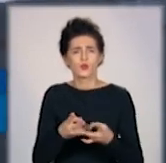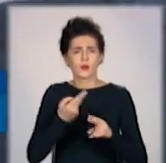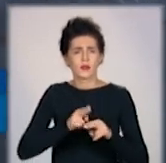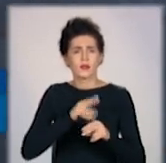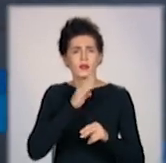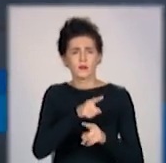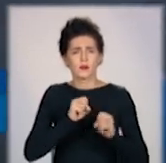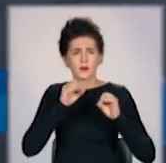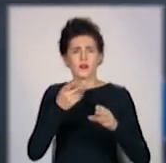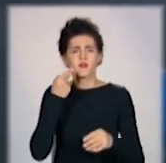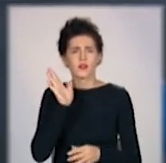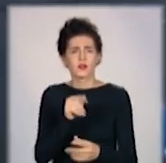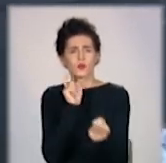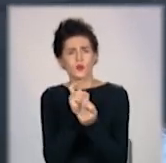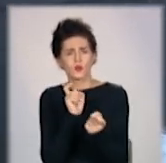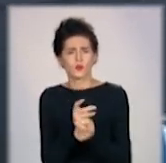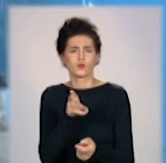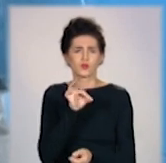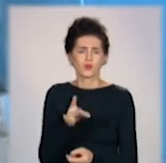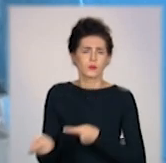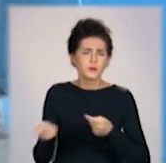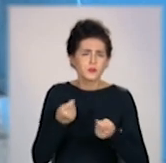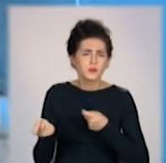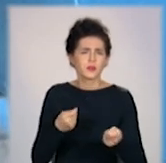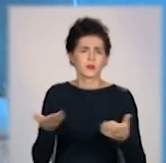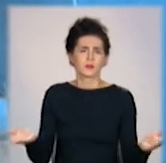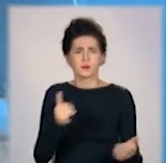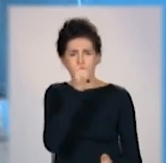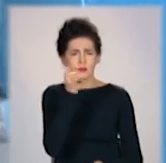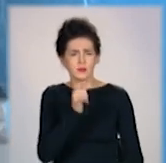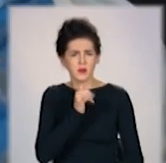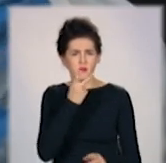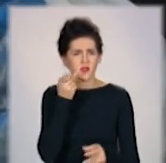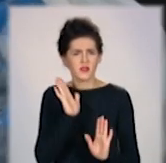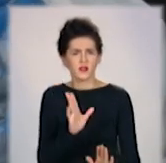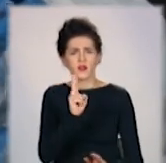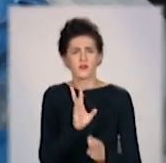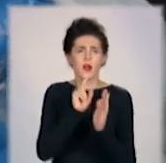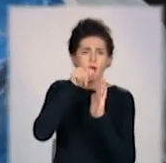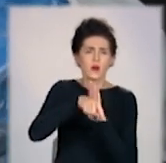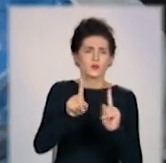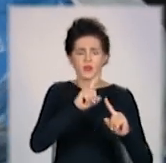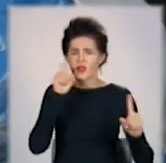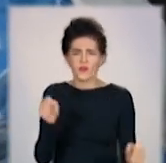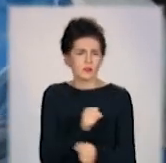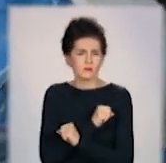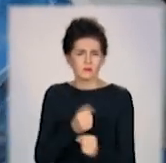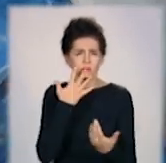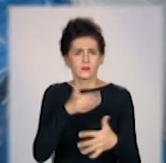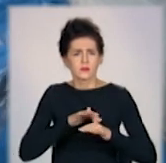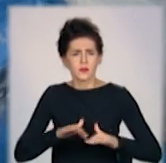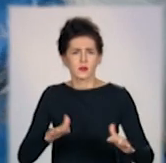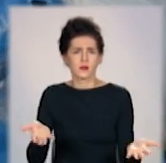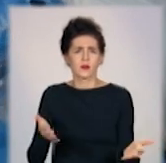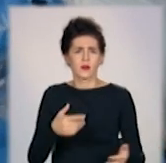Вона ругається з усіма. Мусор носить. Вона нікого не пускала, нікого немає. Лазили там, я не знаю. Падали,